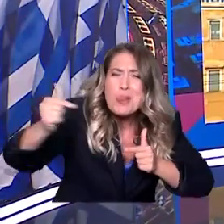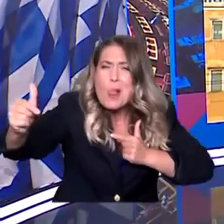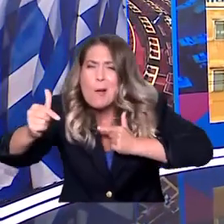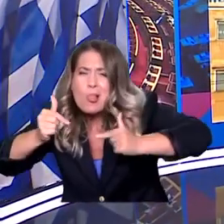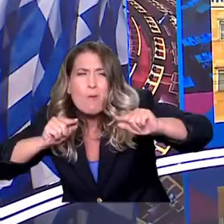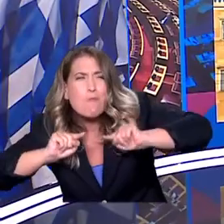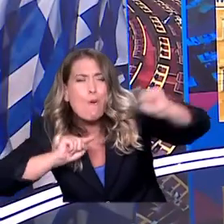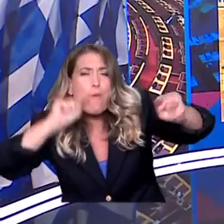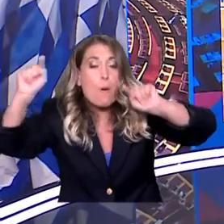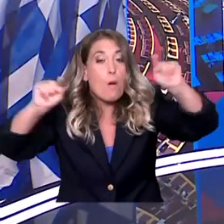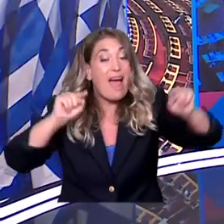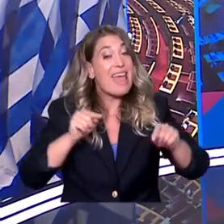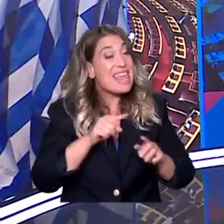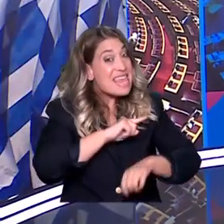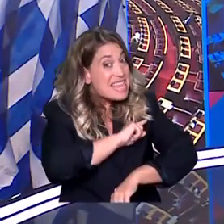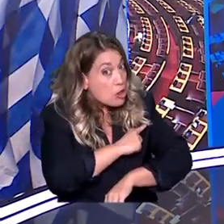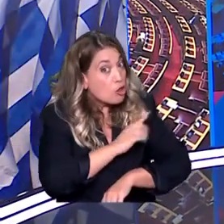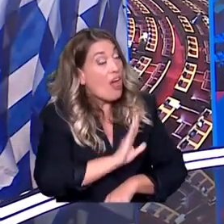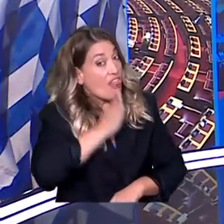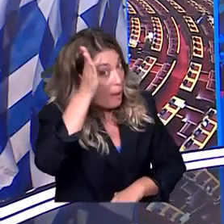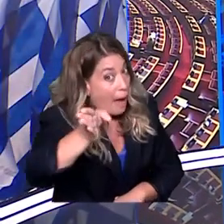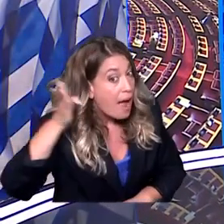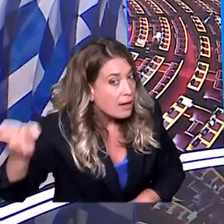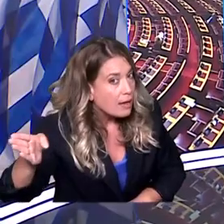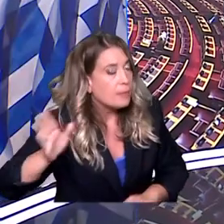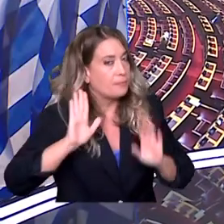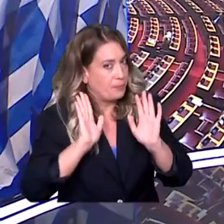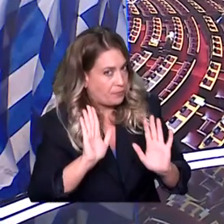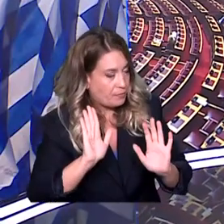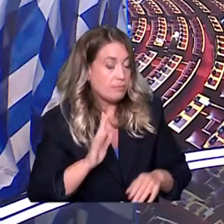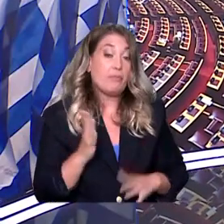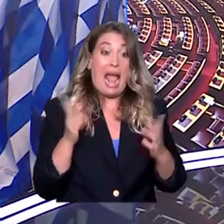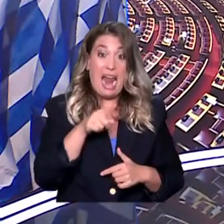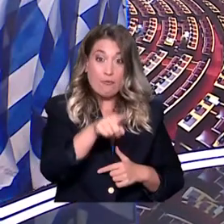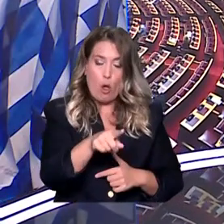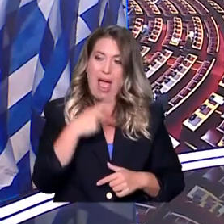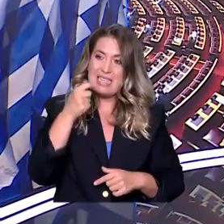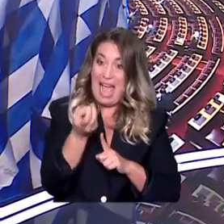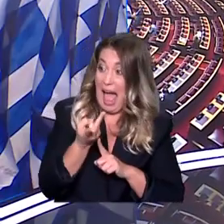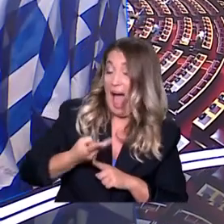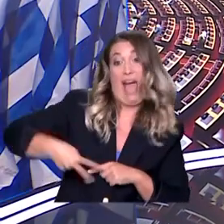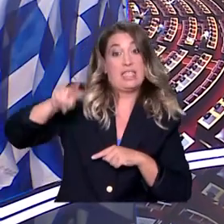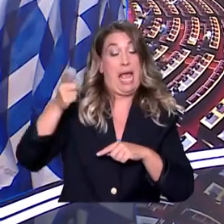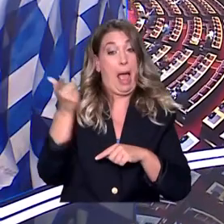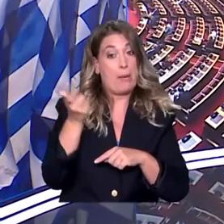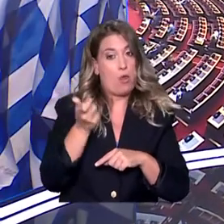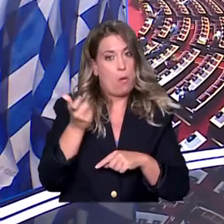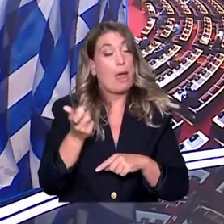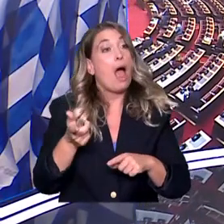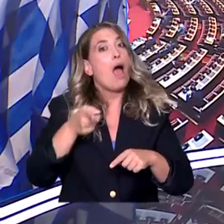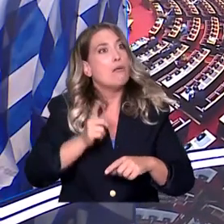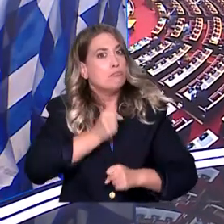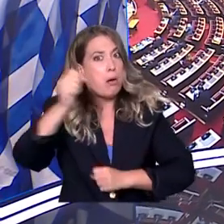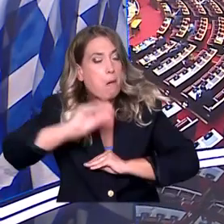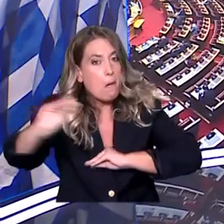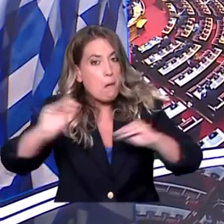περιοχές γιατρούς να καλυφθούν τα κενά. Είπα λοιπόν και θα το επαναλάβω. Αν είναι λύση το να δοθεί αυτό το επίδομα και καλυφθούν οι θέσεις τότε